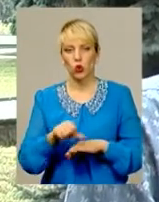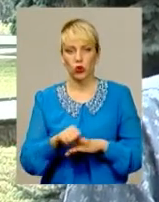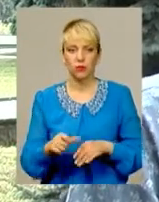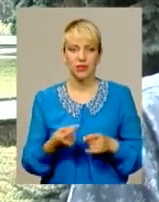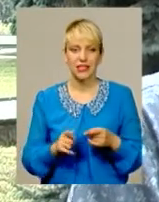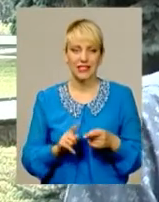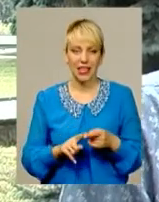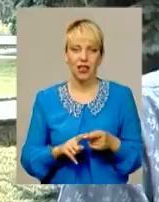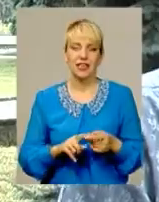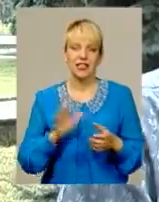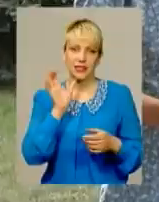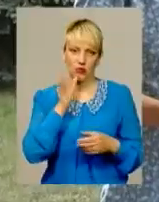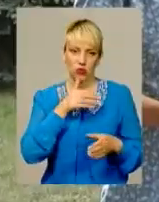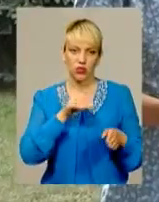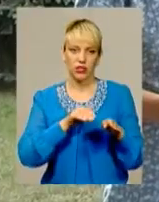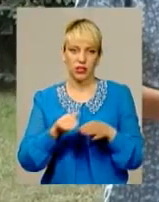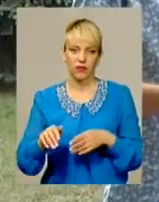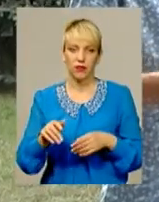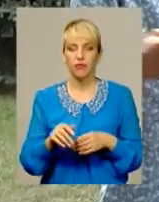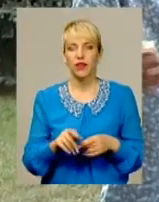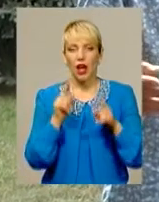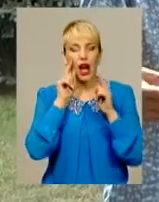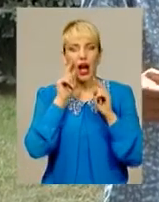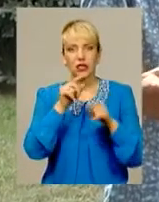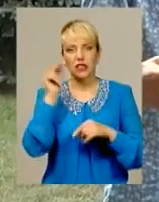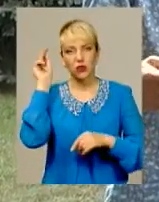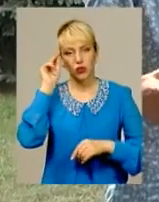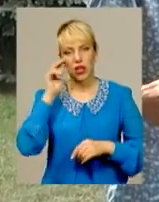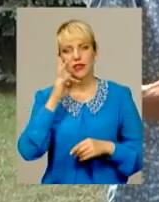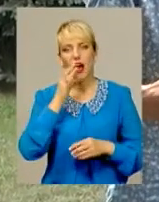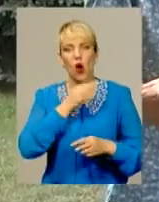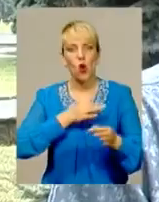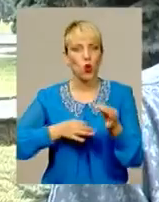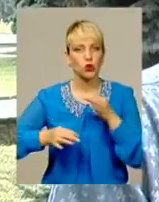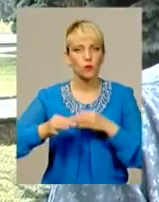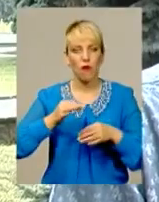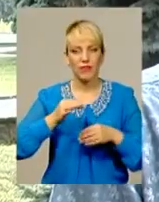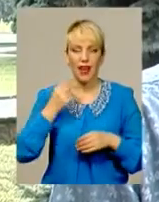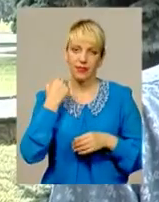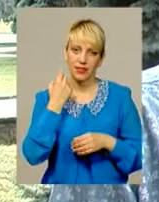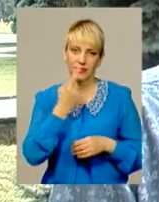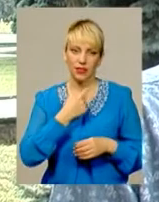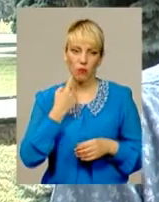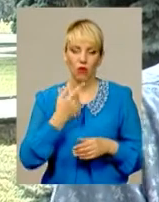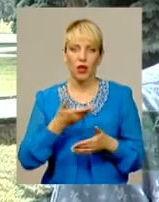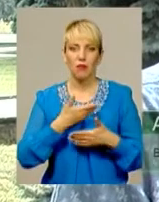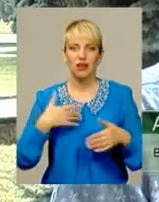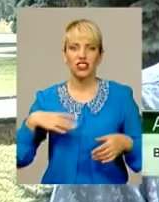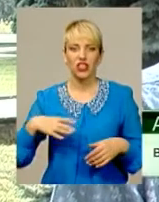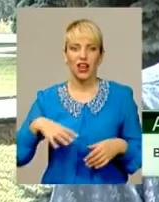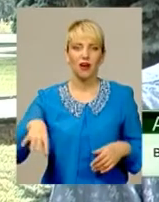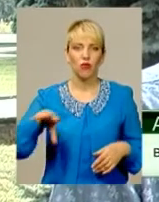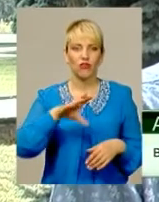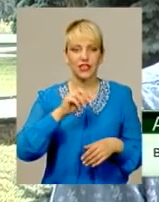це досить серйозний рівень. Акцент у навчанні стоїть саме на розмовній англійський. Ми чекаємо всіх чиновників,